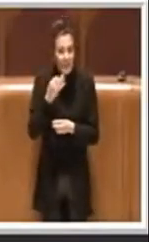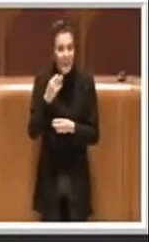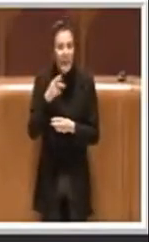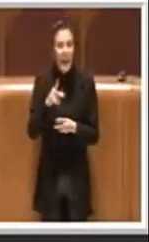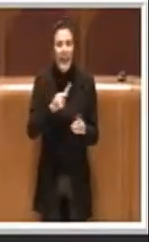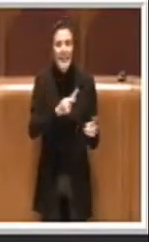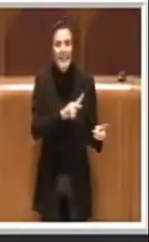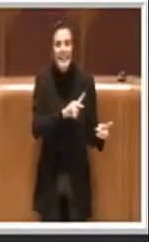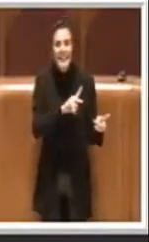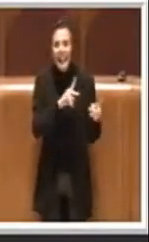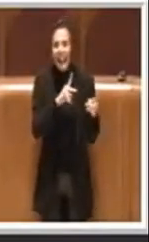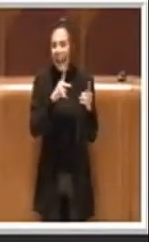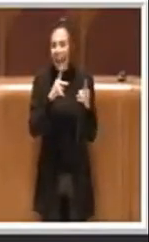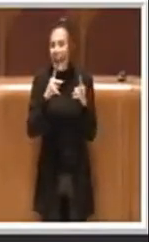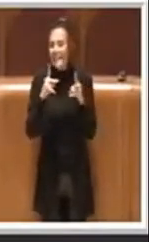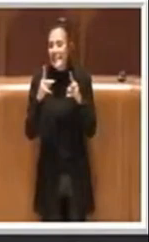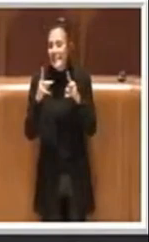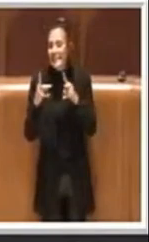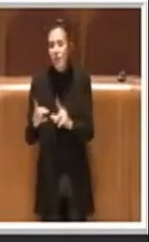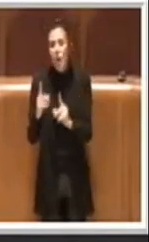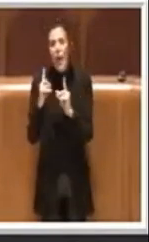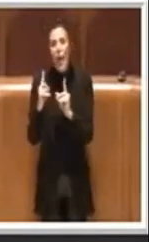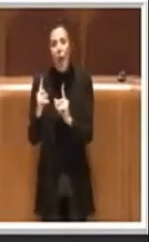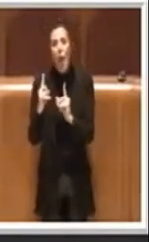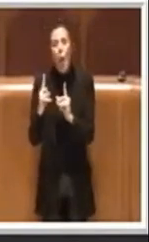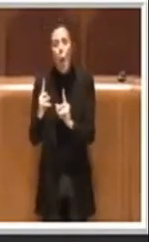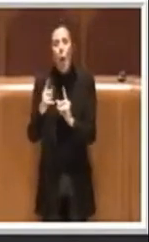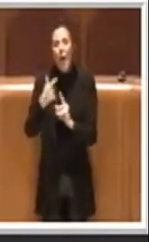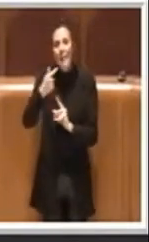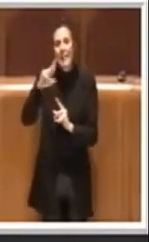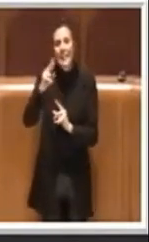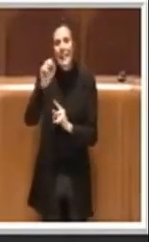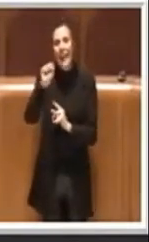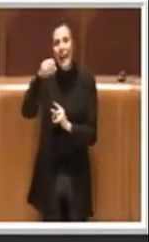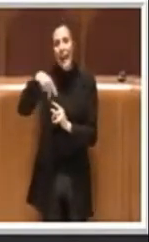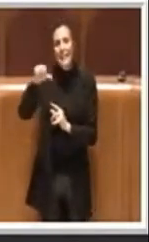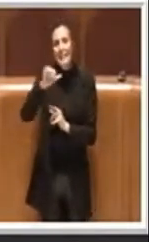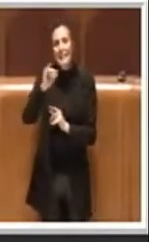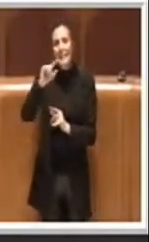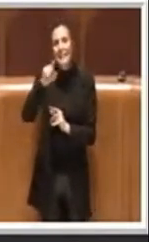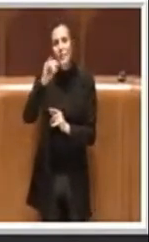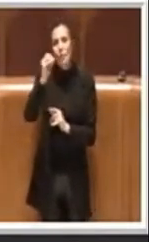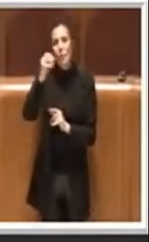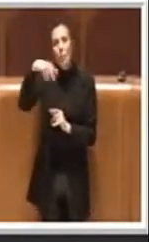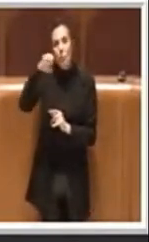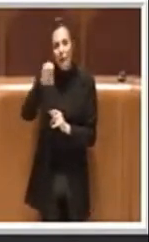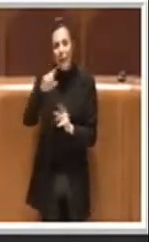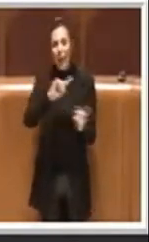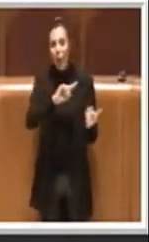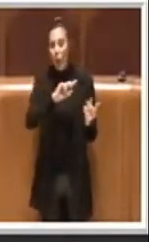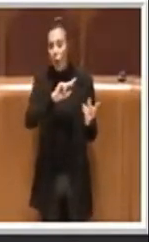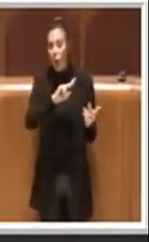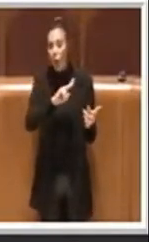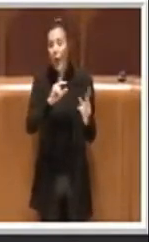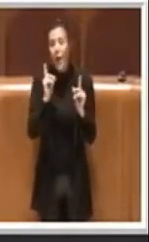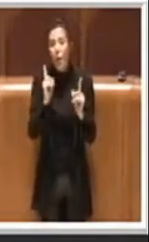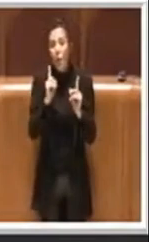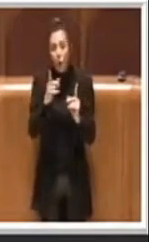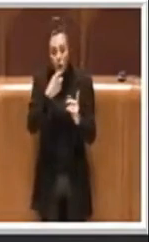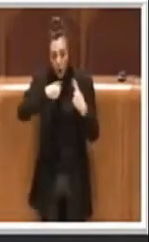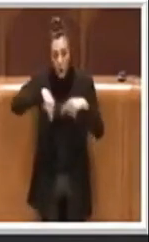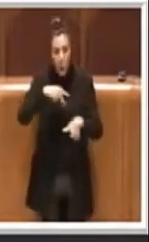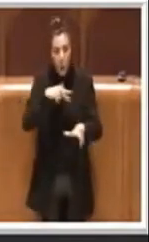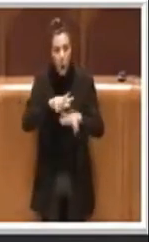transizione ecologica. Perciò come amministrazione, come comune insomma non possiamo stare a guardare,